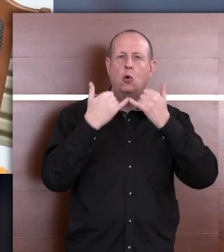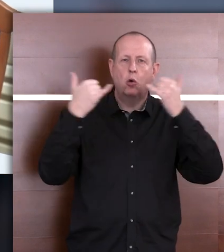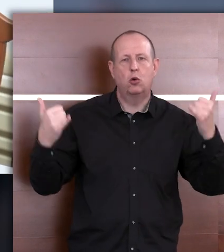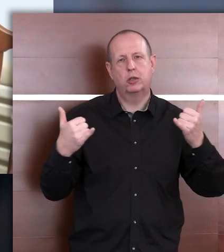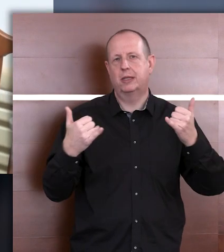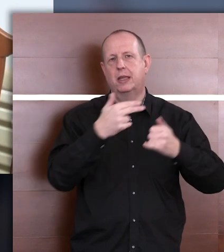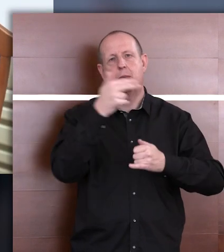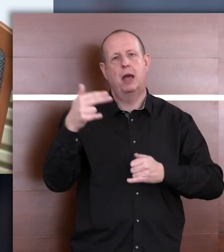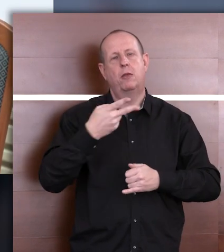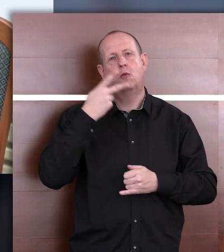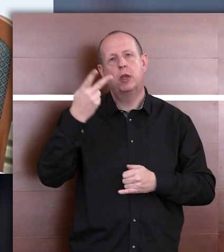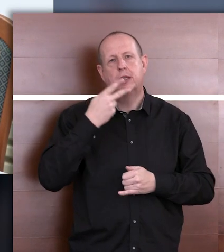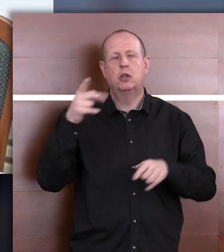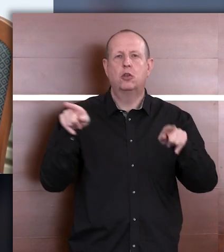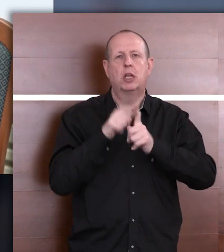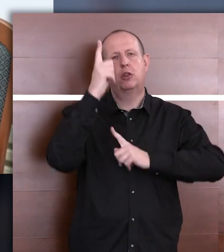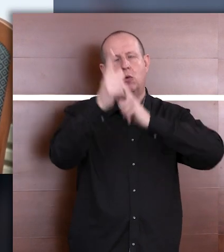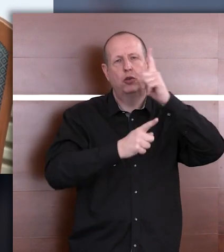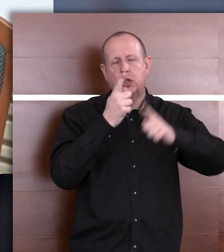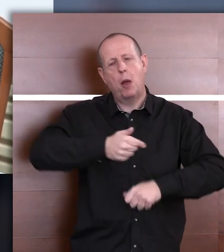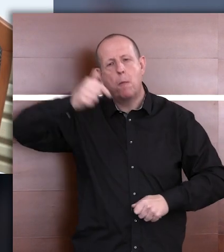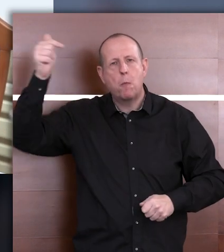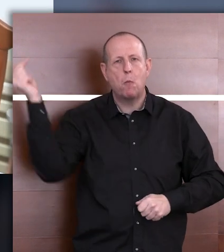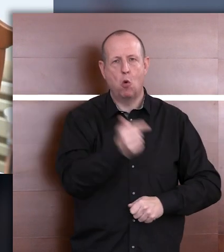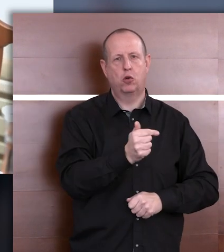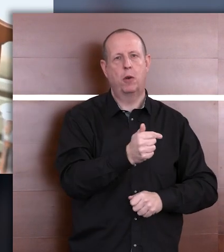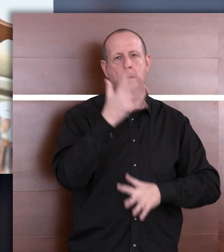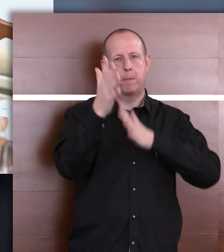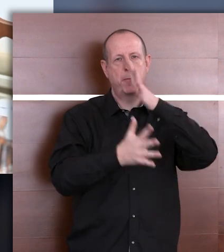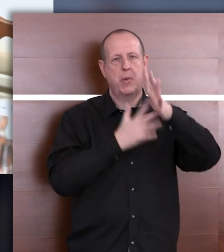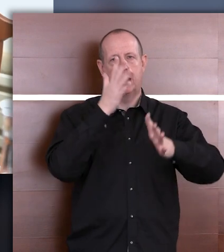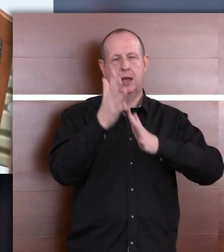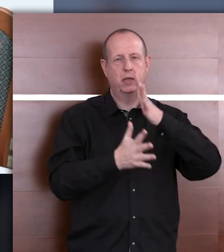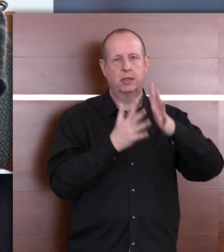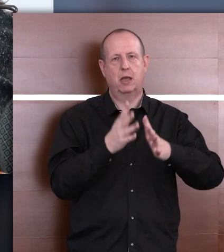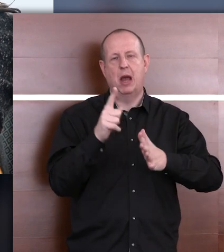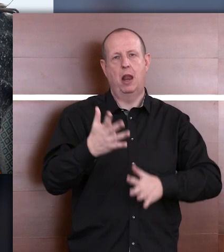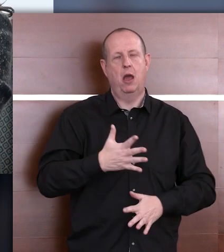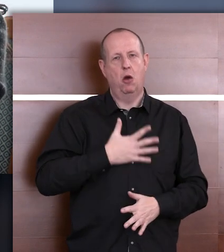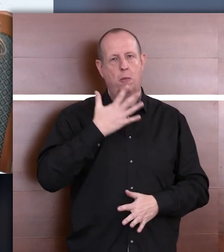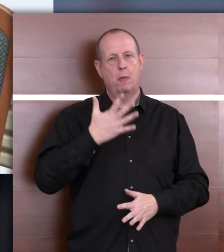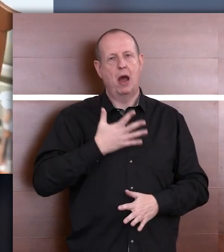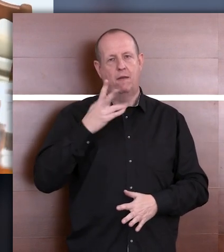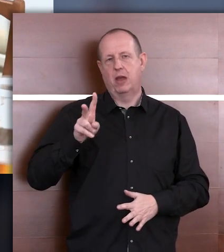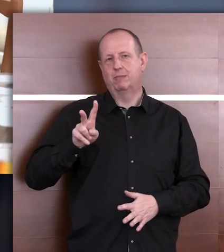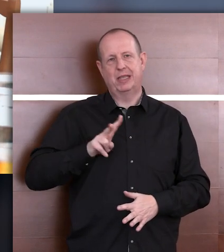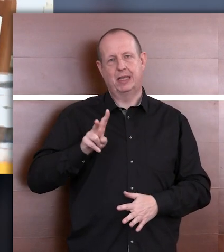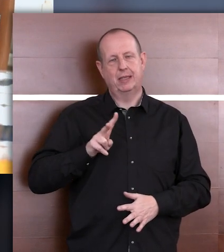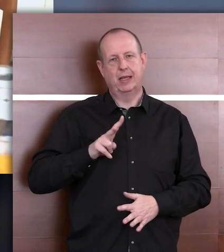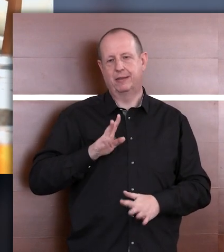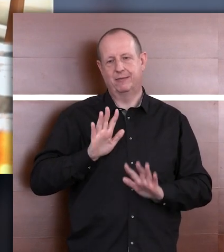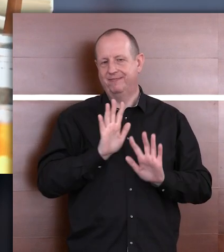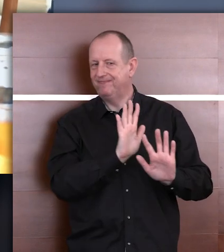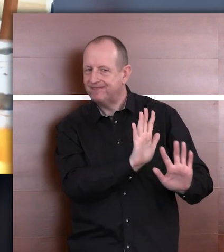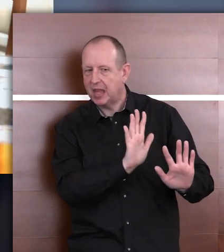nauczyciele muszą bezwzględnie migać, ale no to jest jednak obawa, którą ministerstwo chce podjąć, bo to jest rewolucja